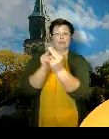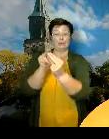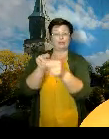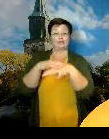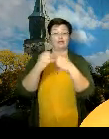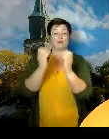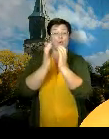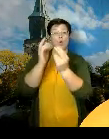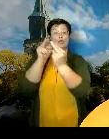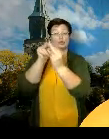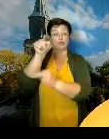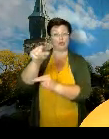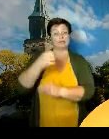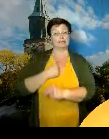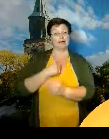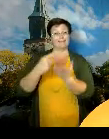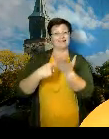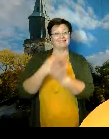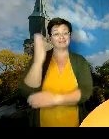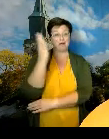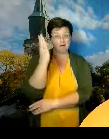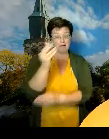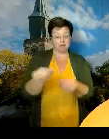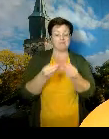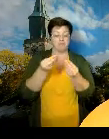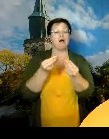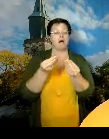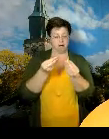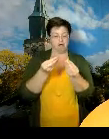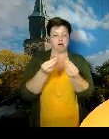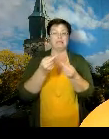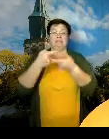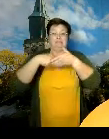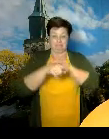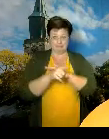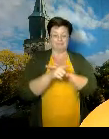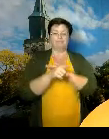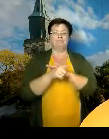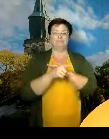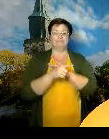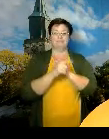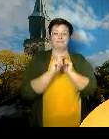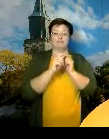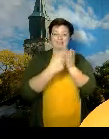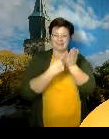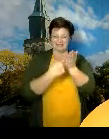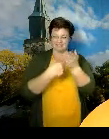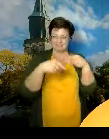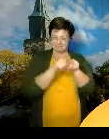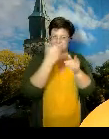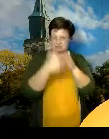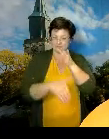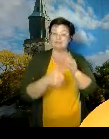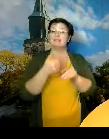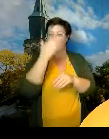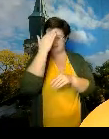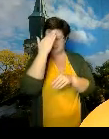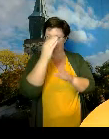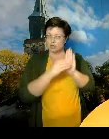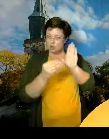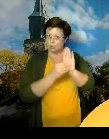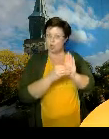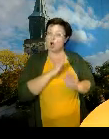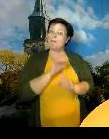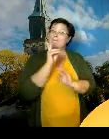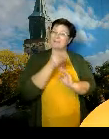testausajan, jossa testissä käymällä selviää, että onko sinulla akuutti infektio juuri silloin. Jos